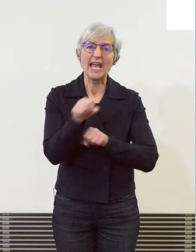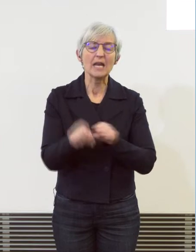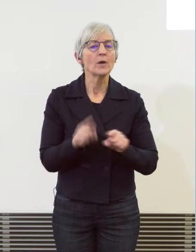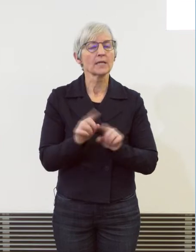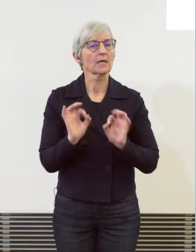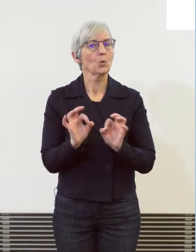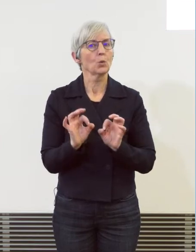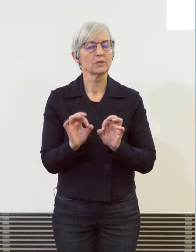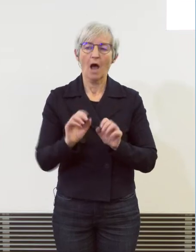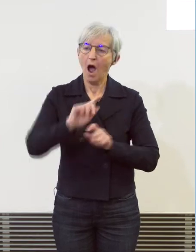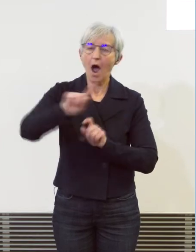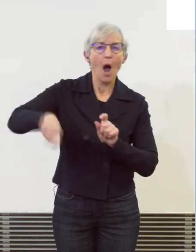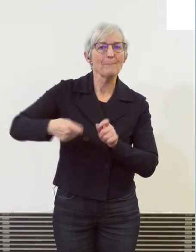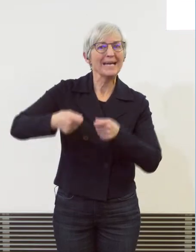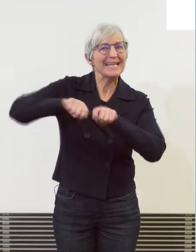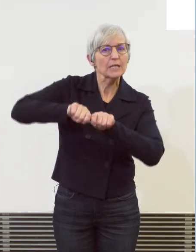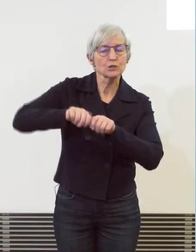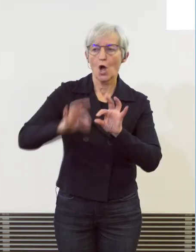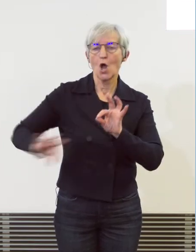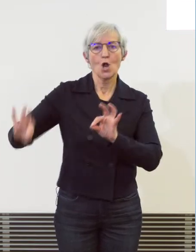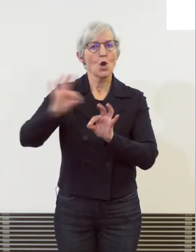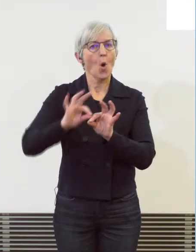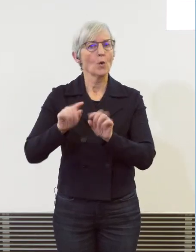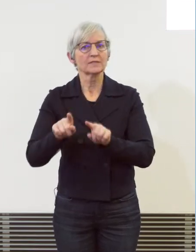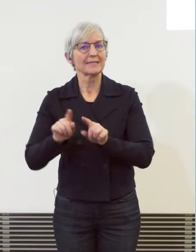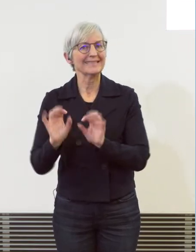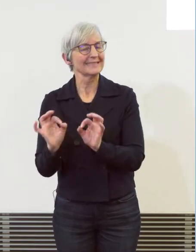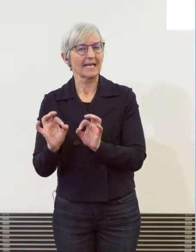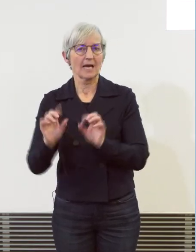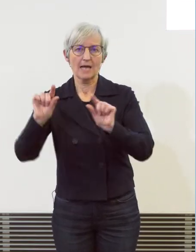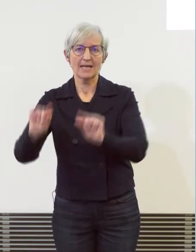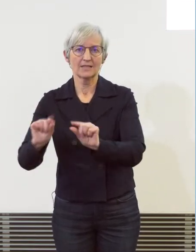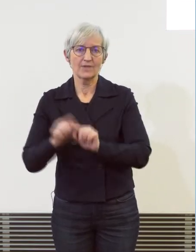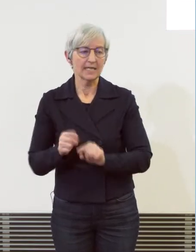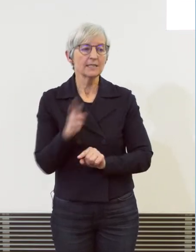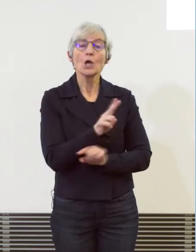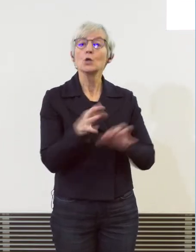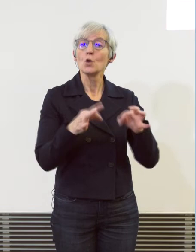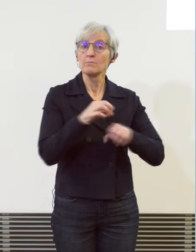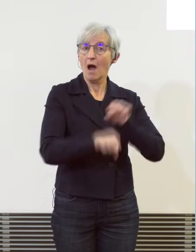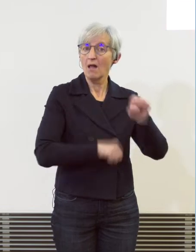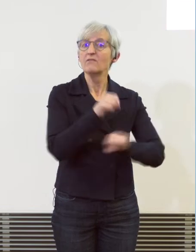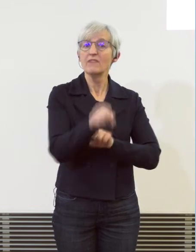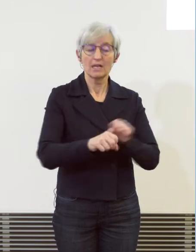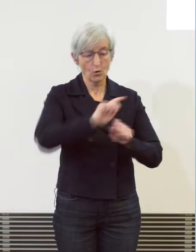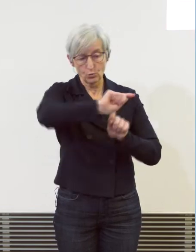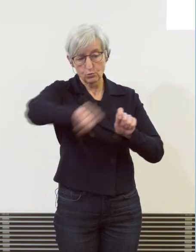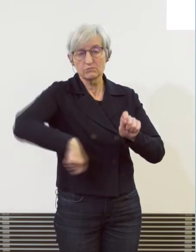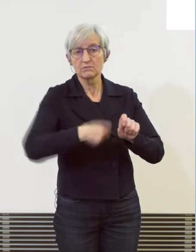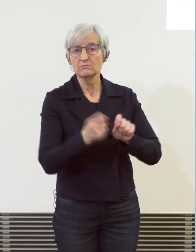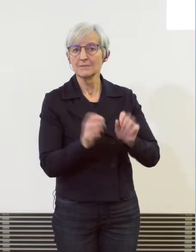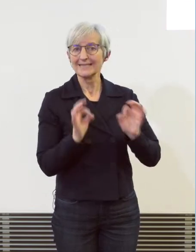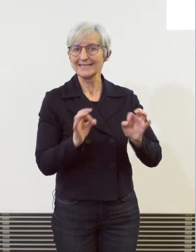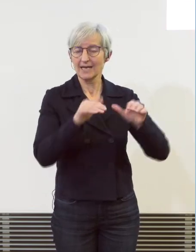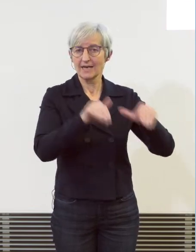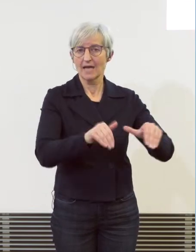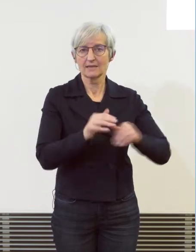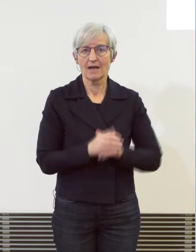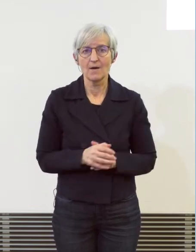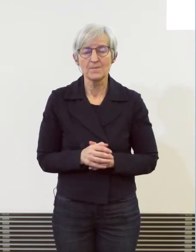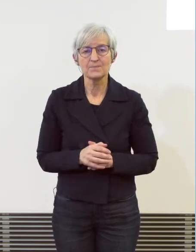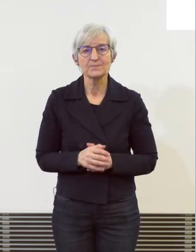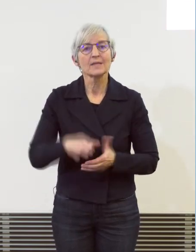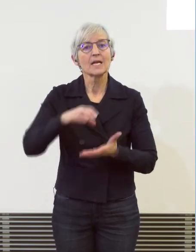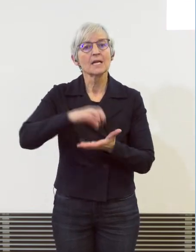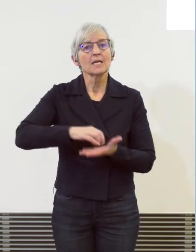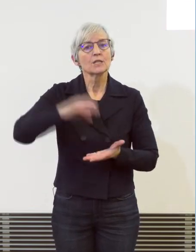die vergleichbar sind mit herkömmlichen Velos. Die Stadtpolizei Zürich legt seit einiger Zeit einen Fokus auf die